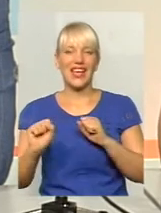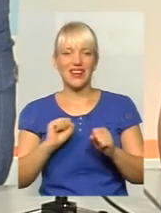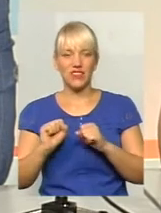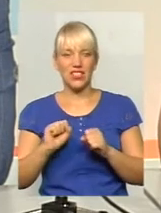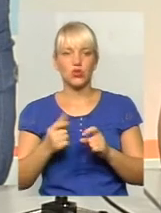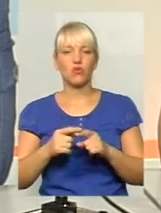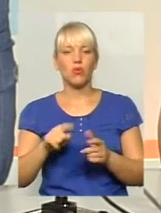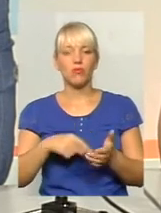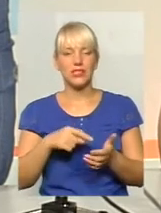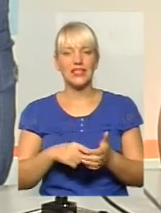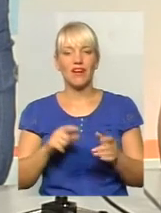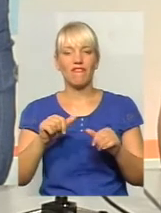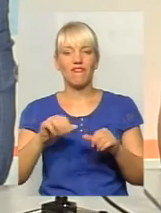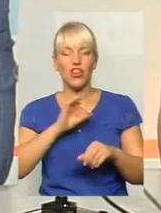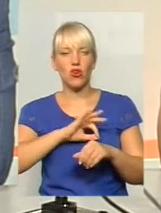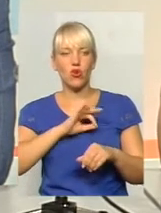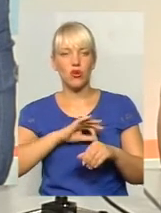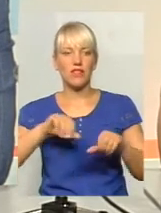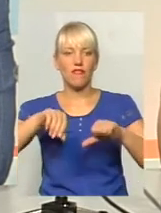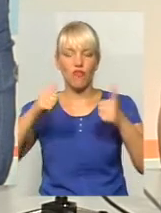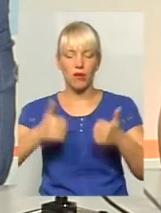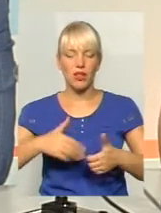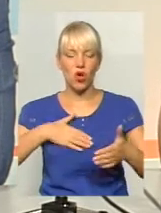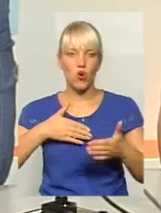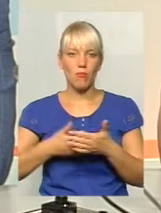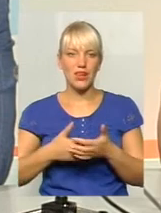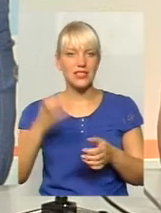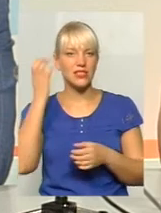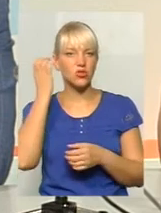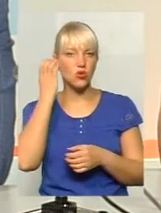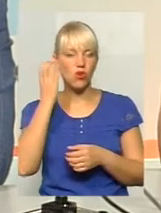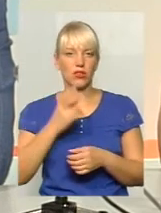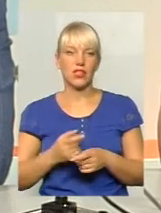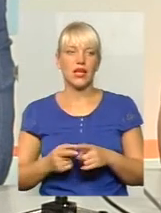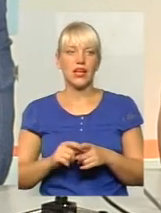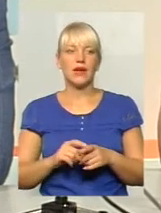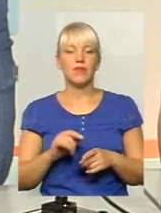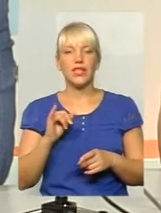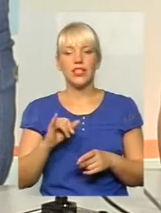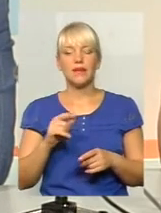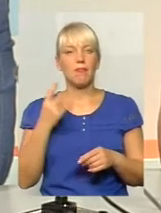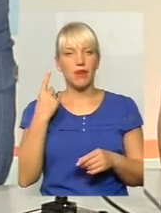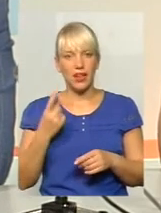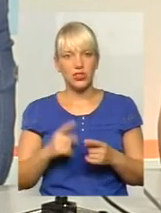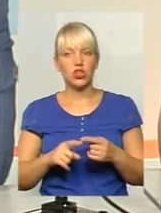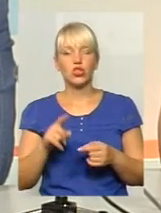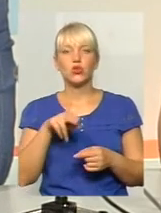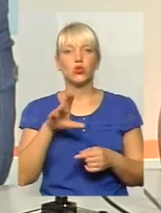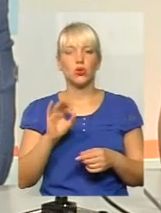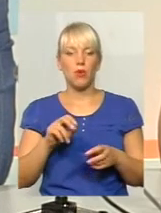використовувати формат саме громадських слухань, ані громадських обговорень. Це перше. Щодо пасажирів.